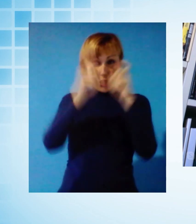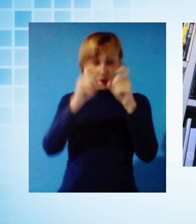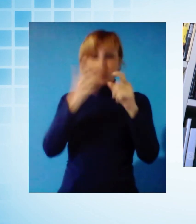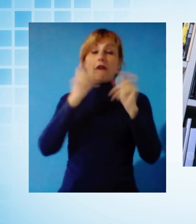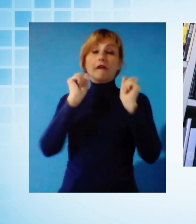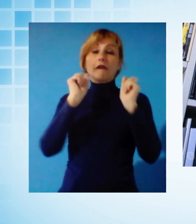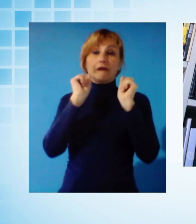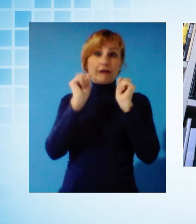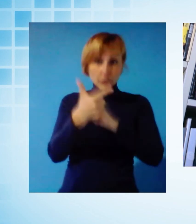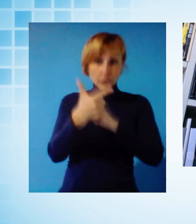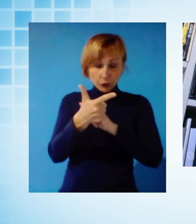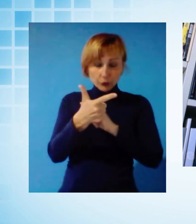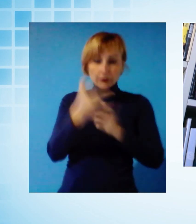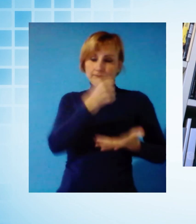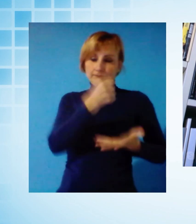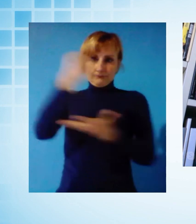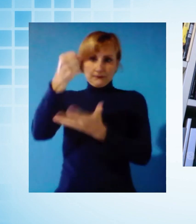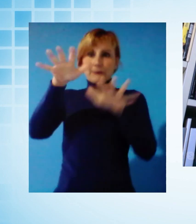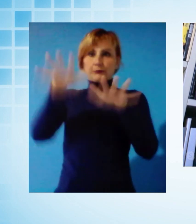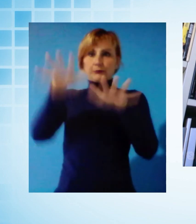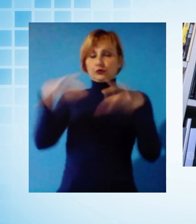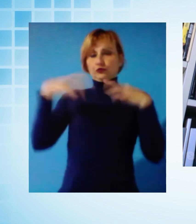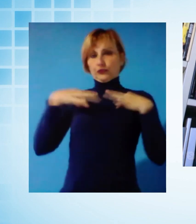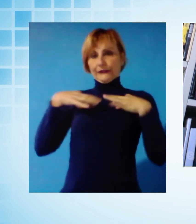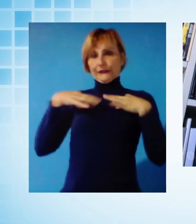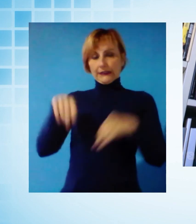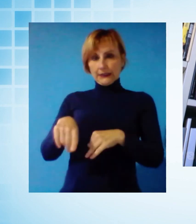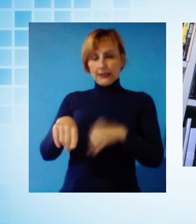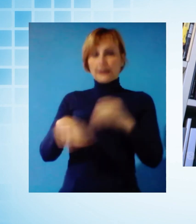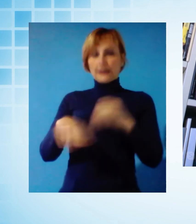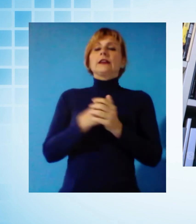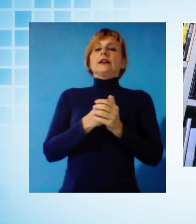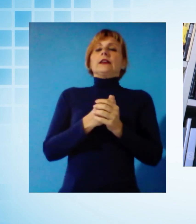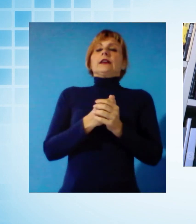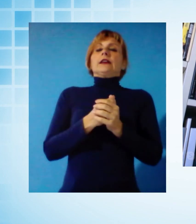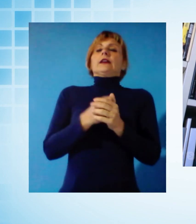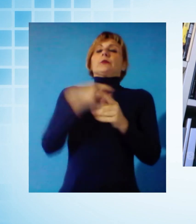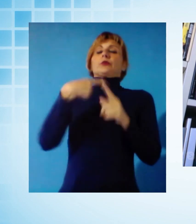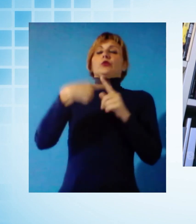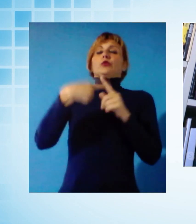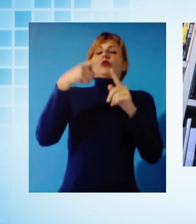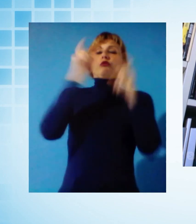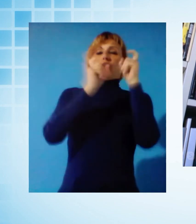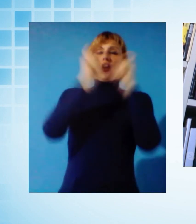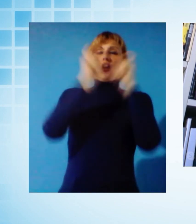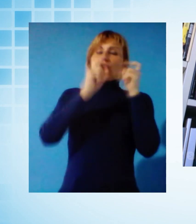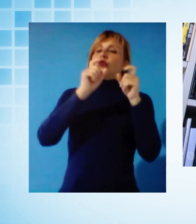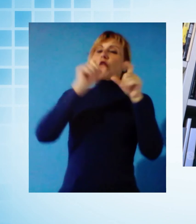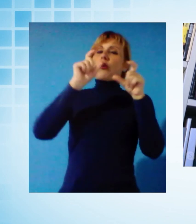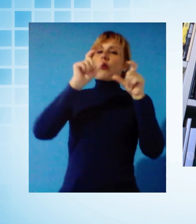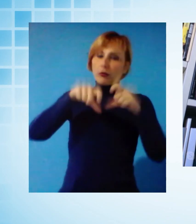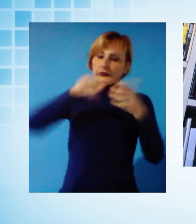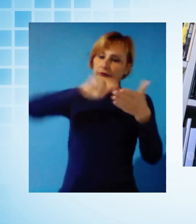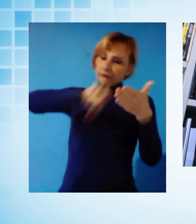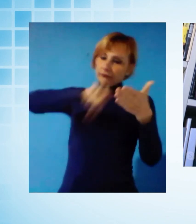protezione civile. Non solo le fotografie saranno anche firmate, autenticate numerate da